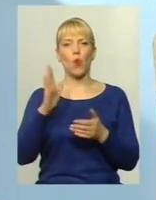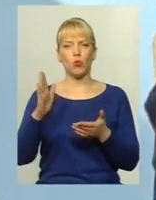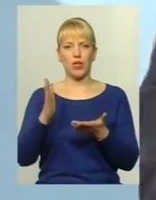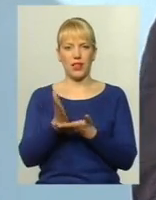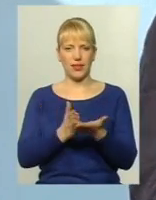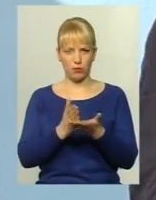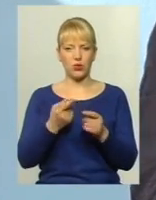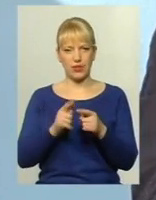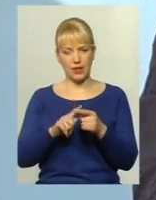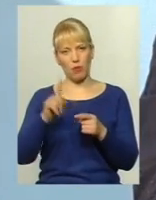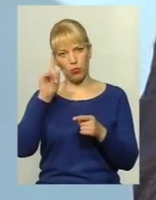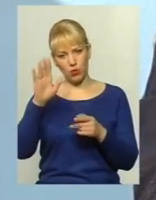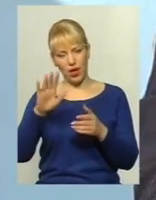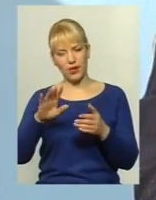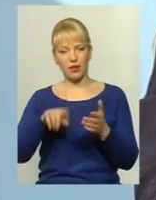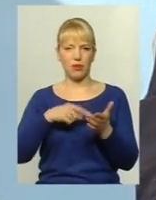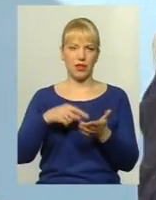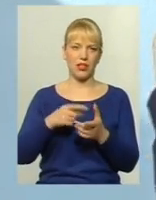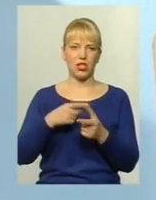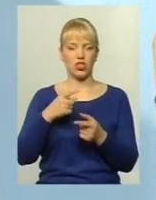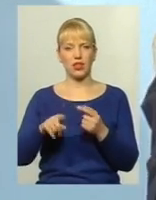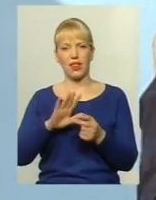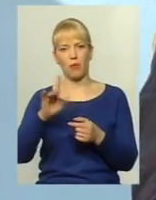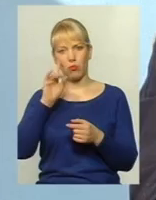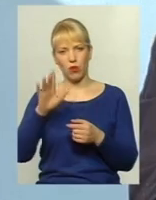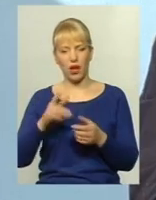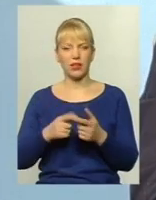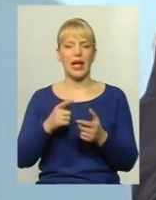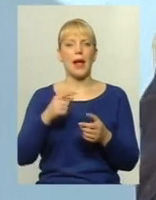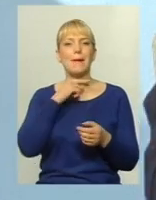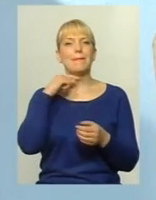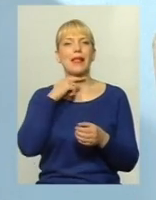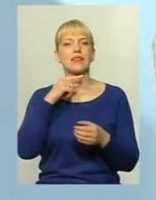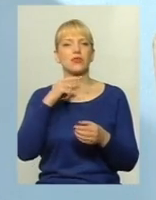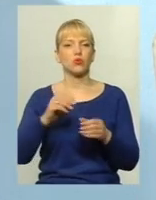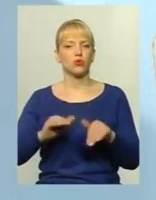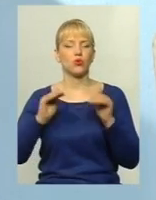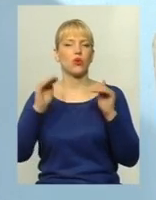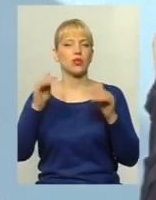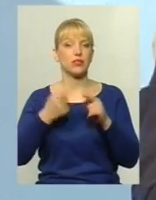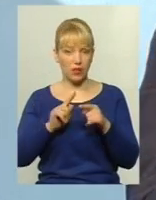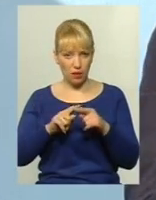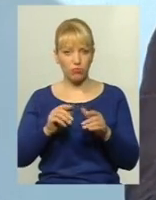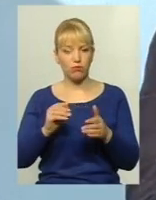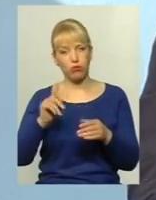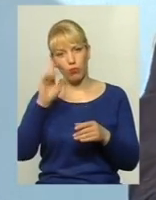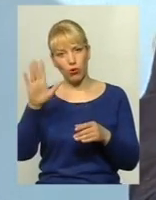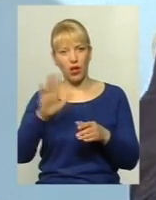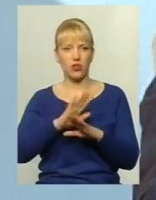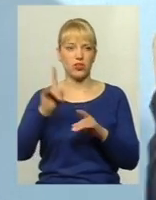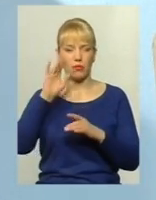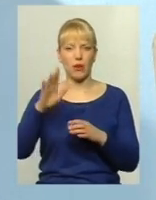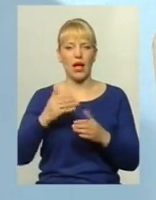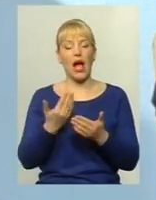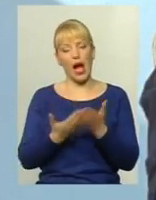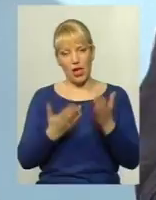вартості м'ясомолочних продуктів, це популярний рішення чи непопулярний? Тобто, популярне підняття цін на газ чи на